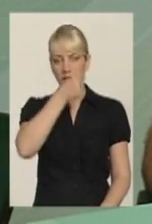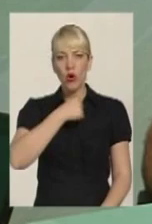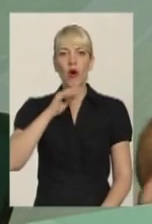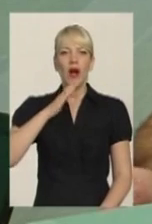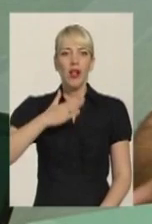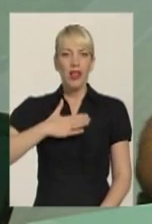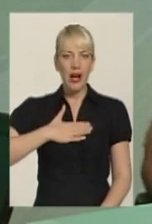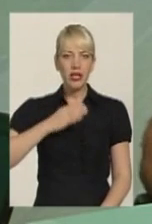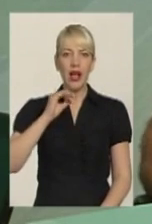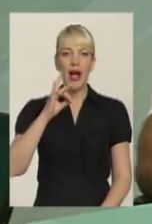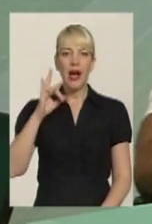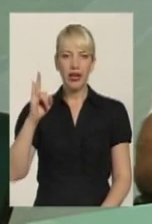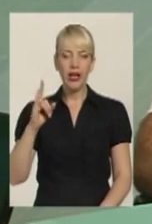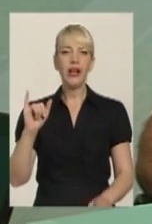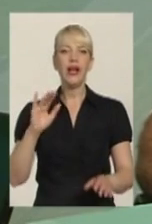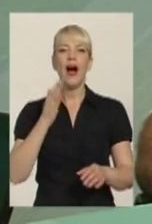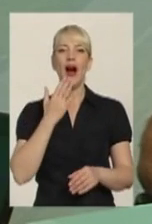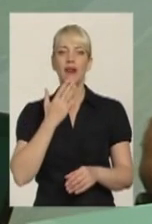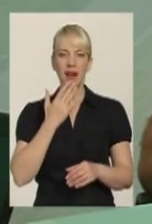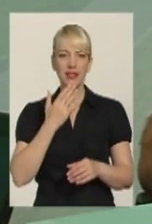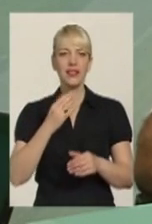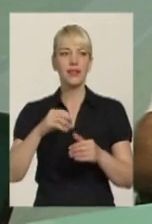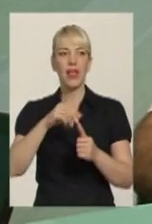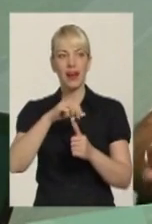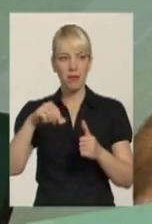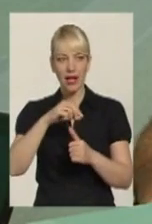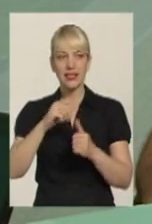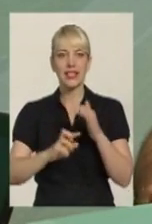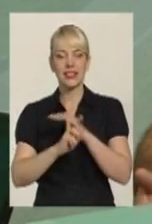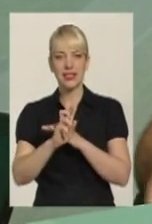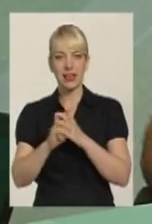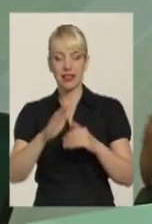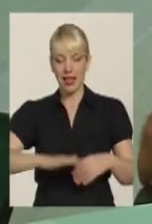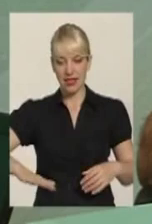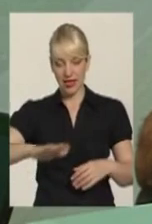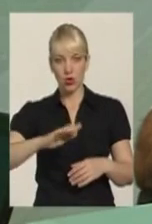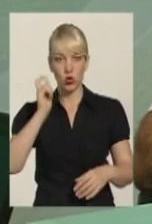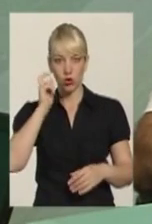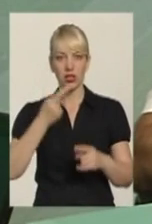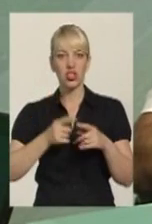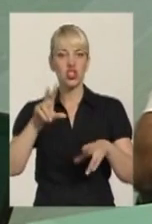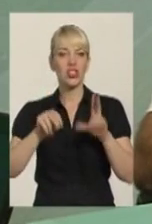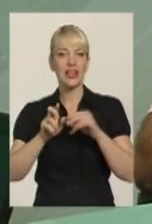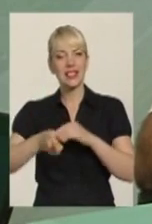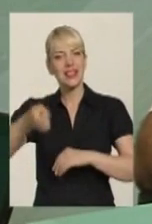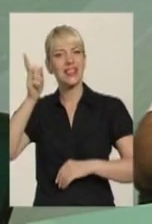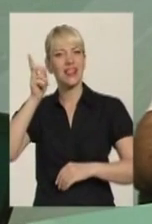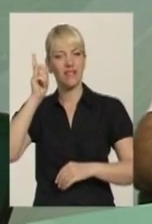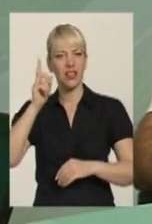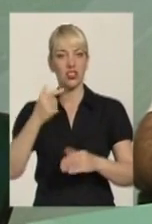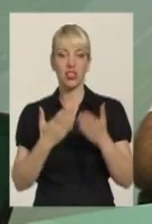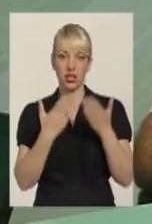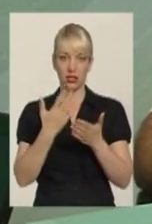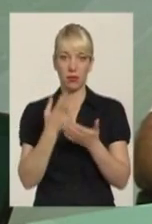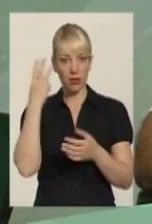І армянська церква на території України – один із древніших. Якщо на Хмельниччині ми говоримо 16